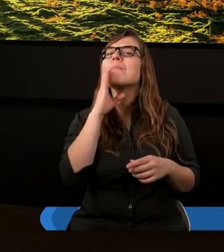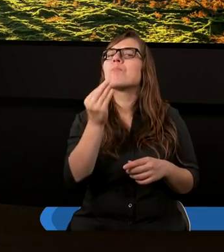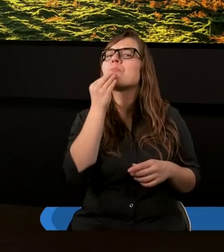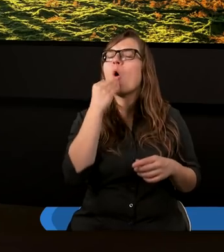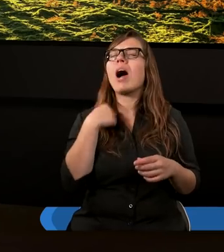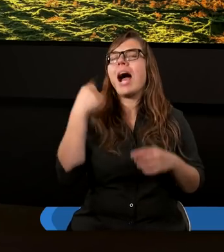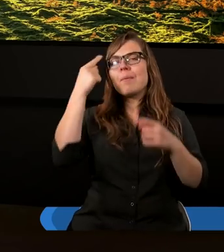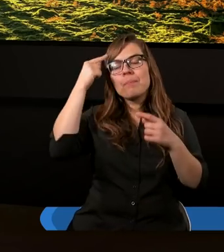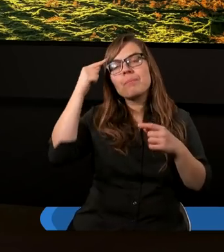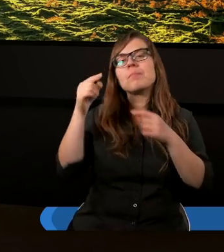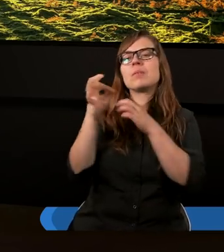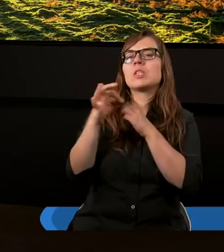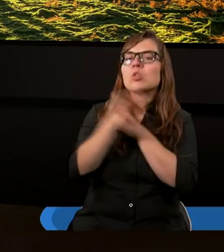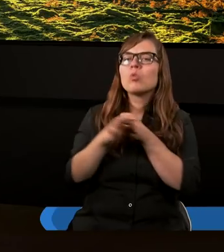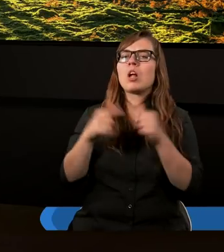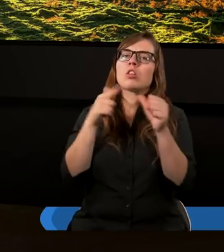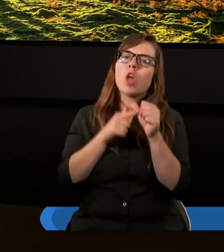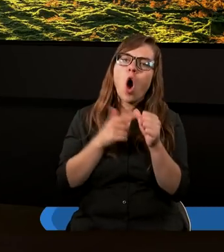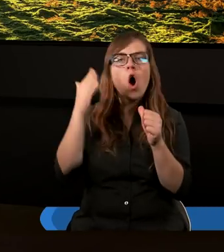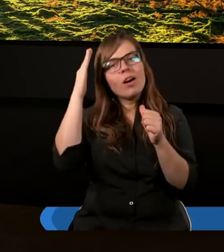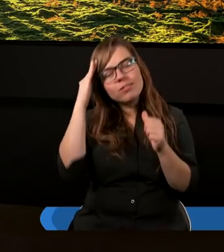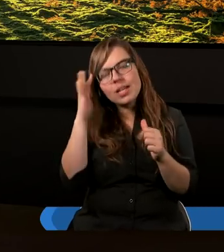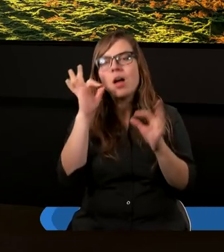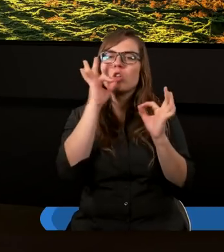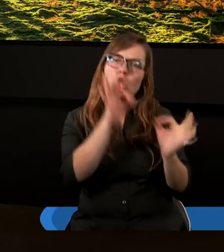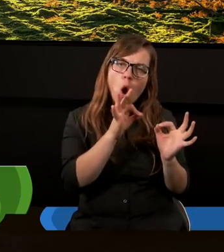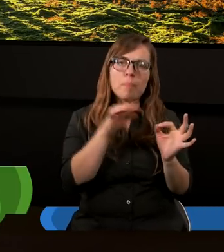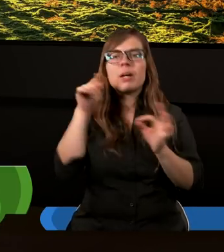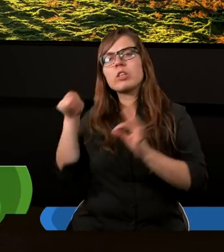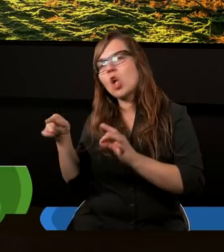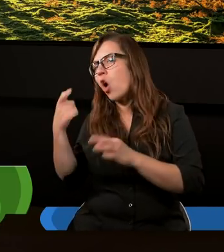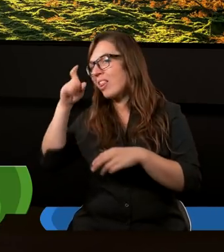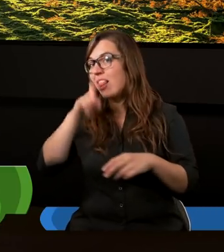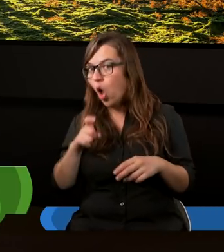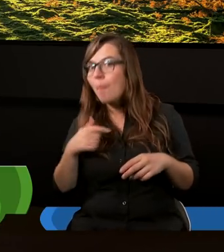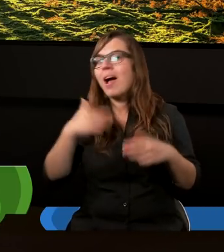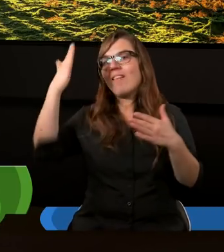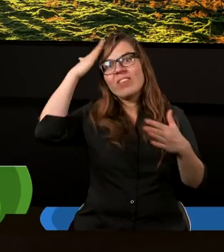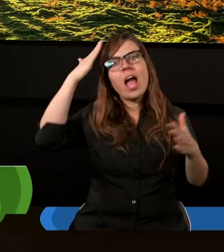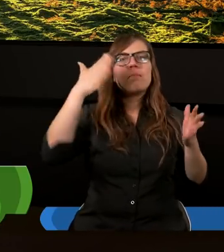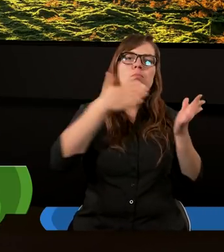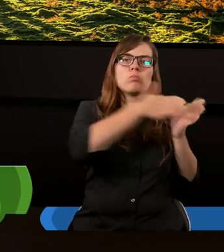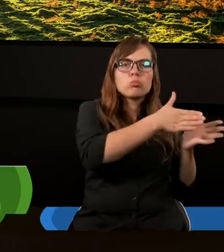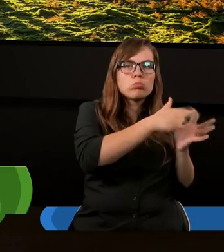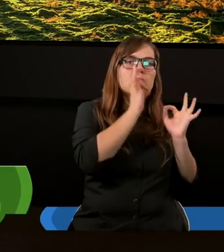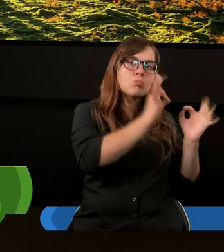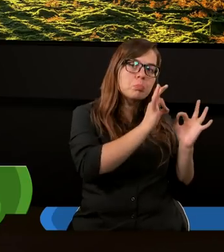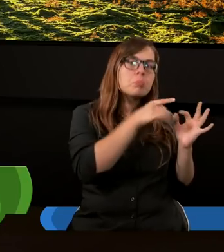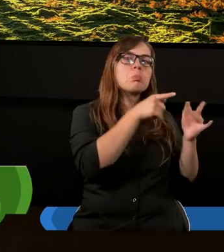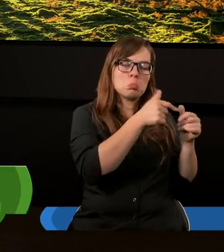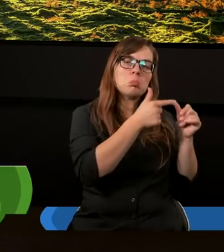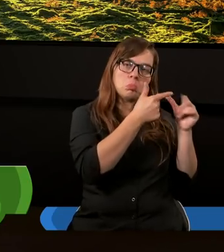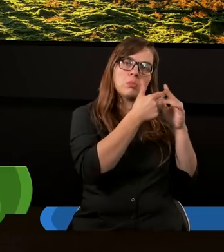Jeśli będziemy wiedzieć, co jest prawdą, a co jest nieprawdą, wtedy nie damy się